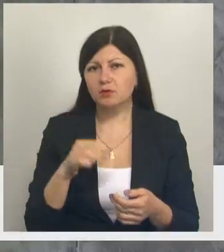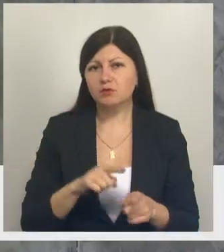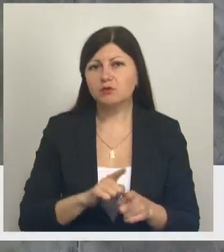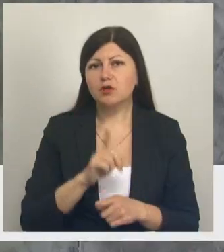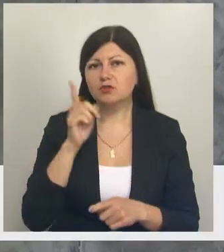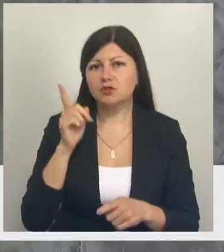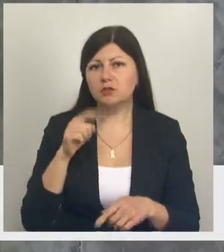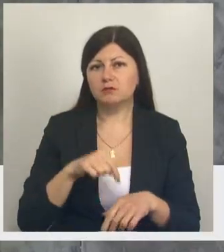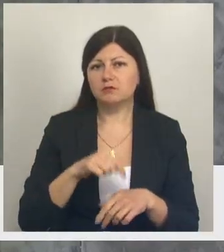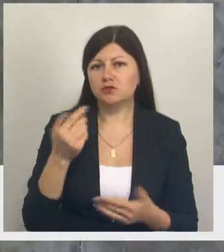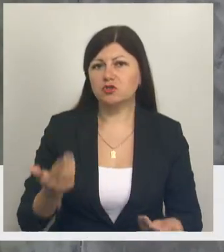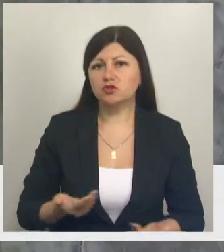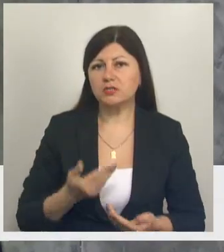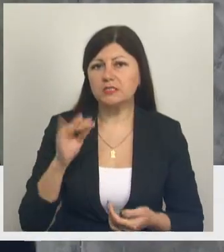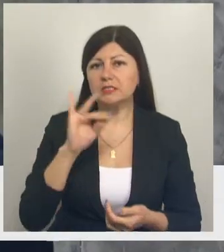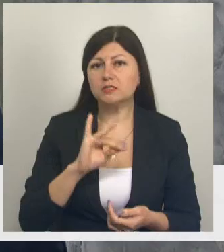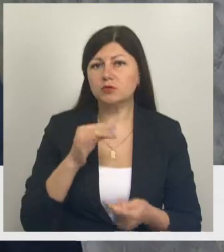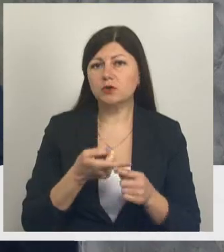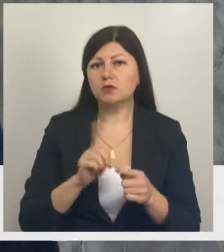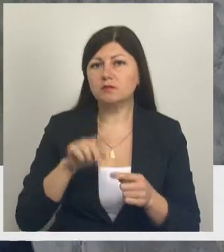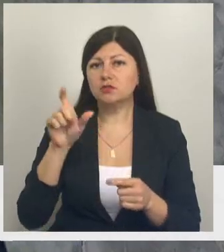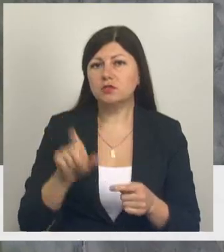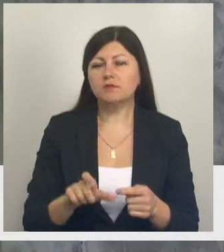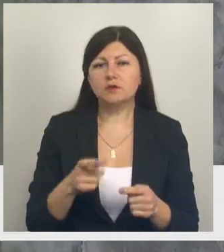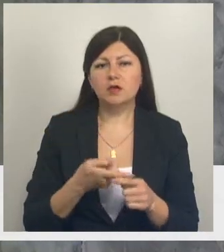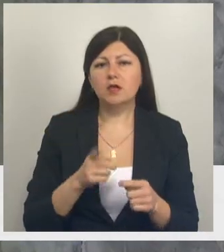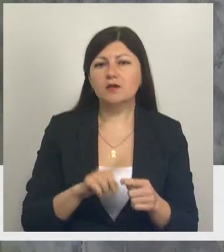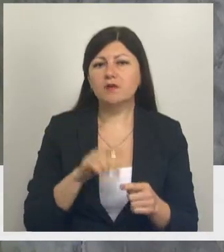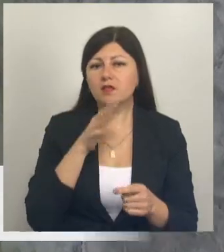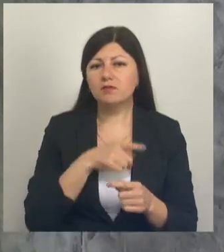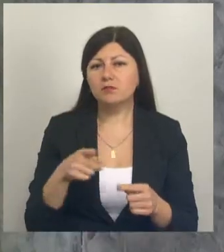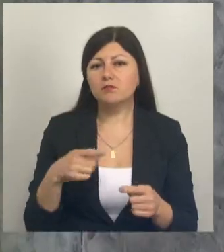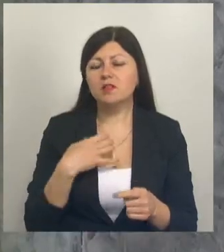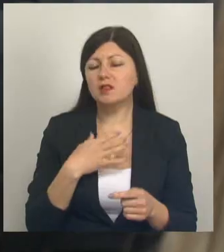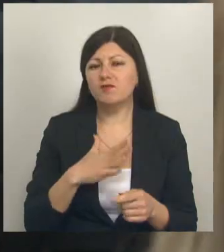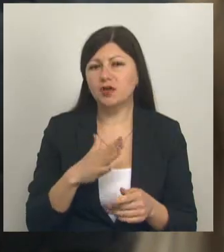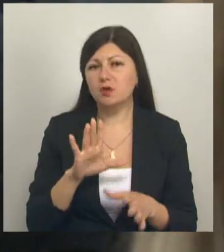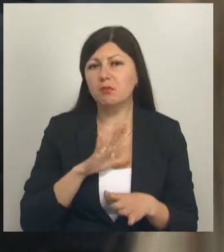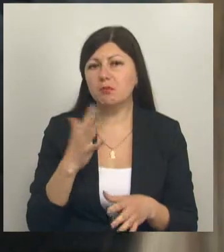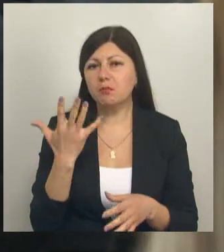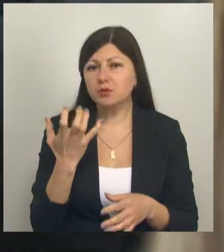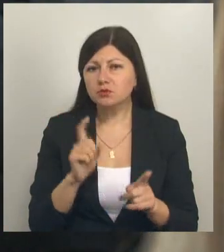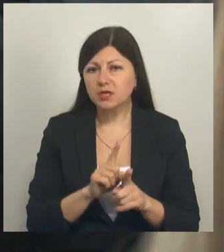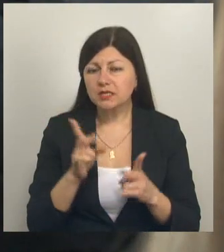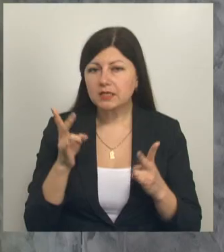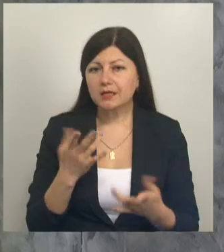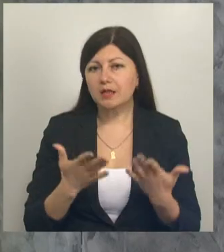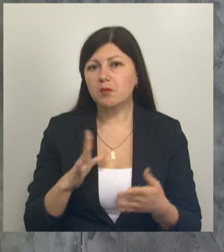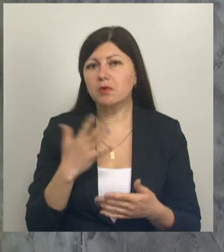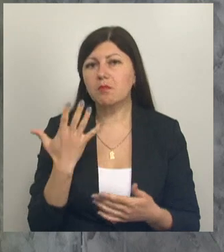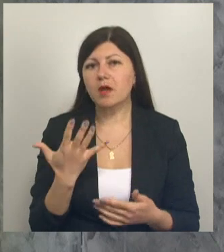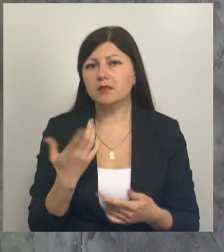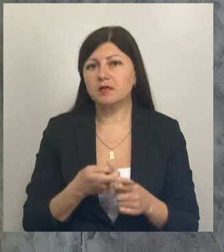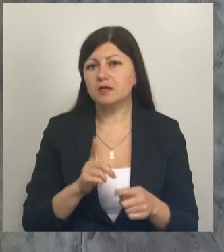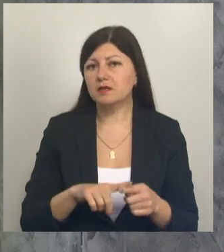жить историей этого человека. И в этот момент неважно, было их 500 таких трагедий или их было 5. Это сильно